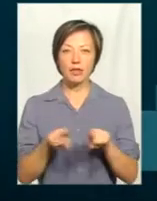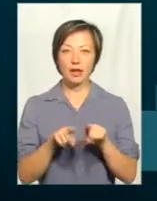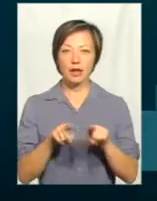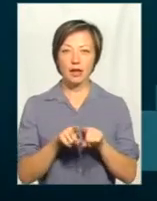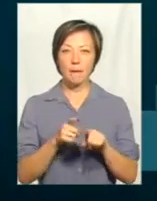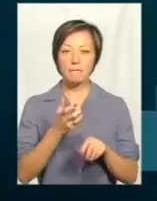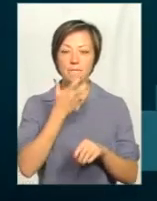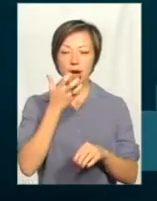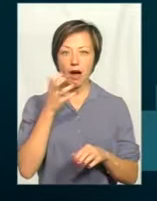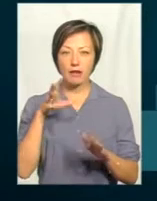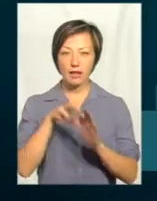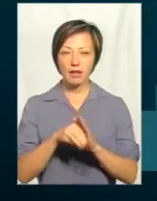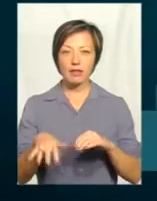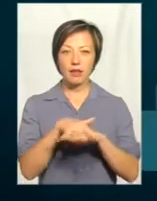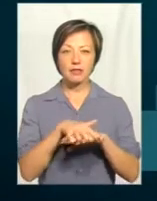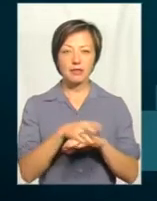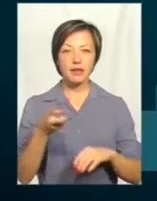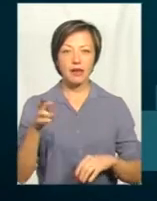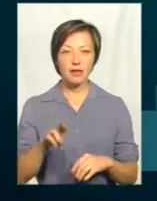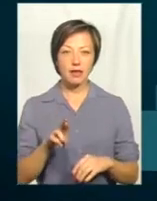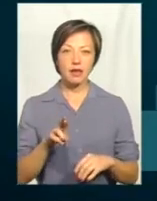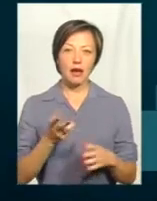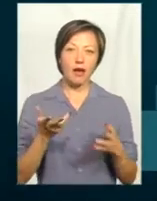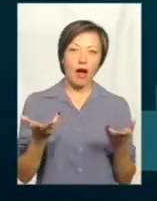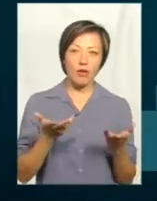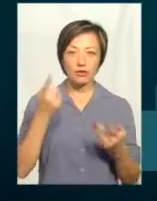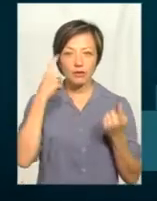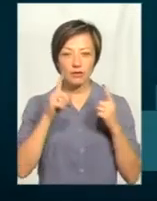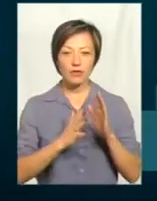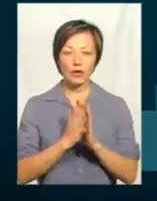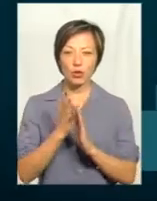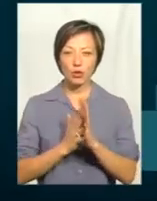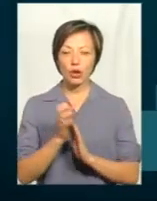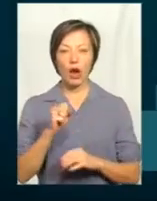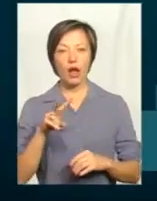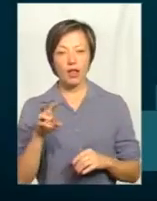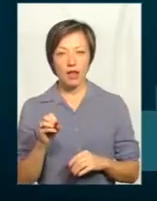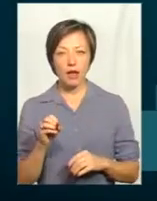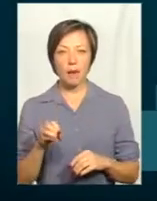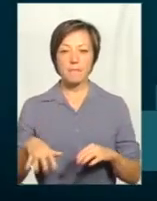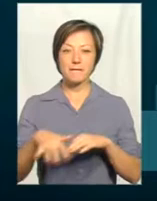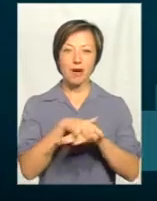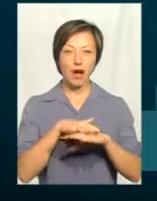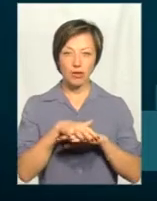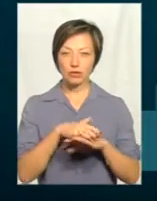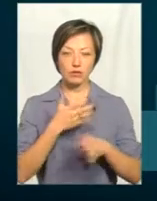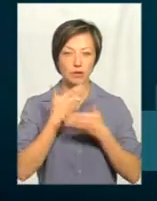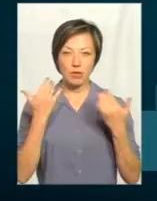поперників. Населення якось викручується, щось там вирощує. Але масового